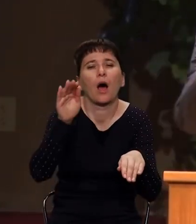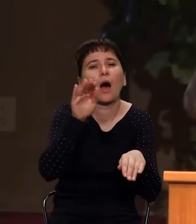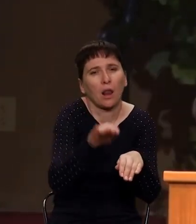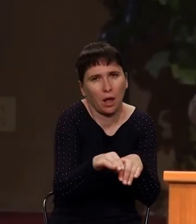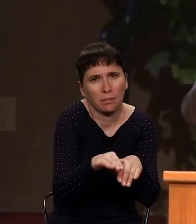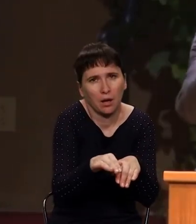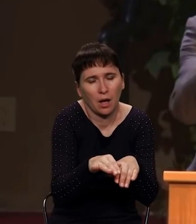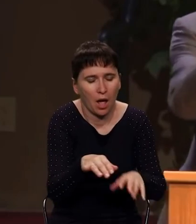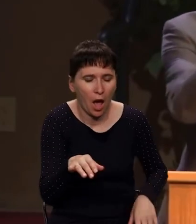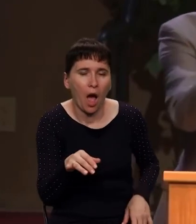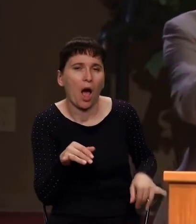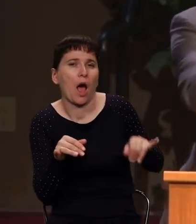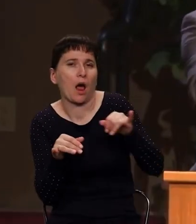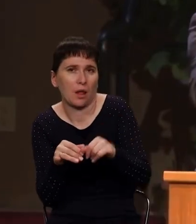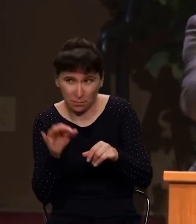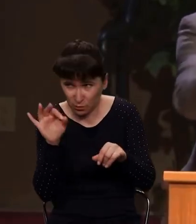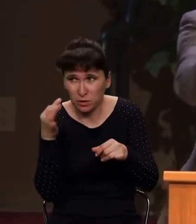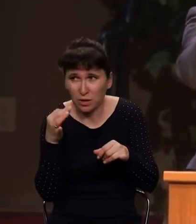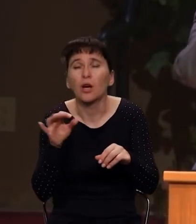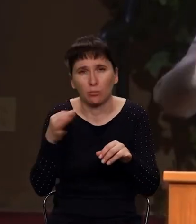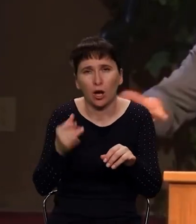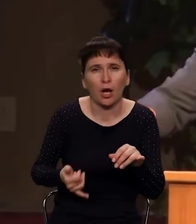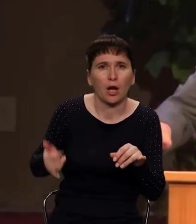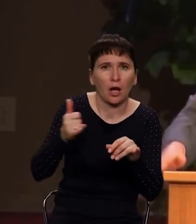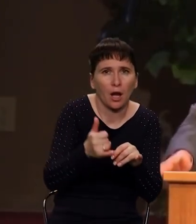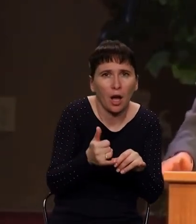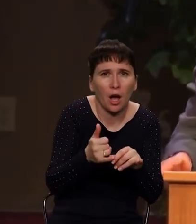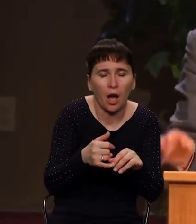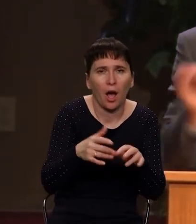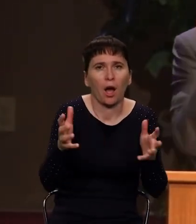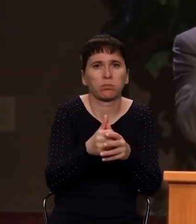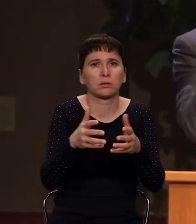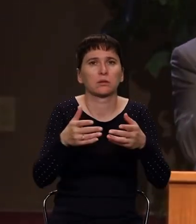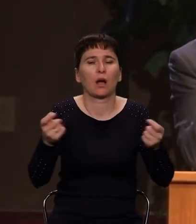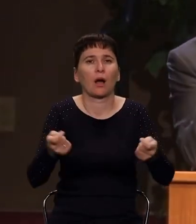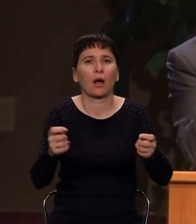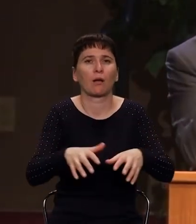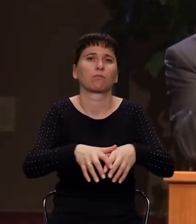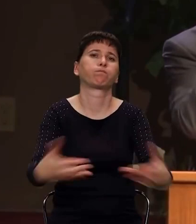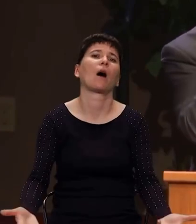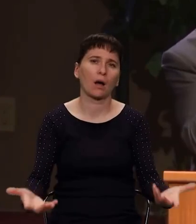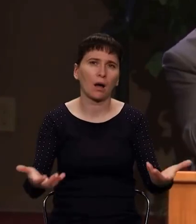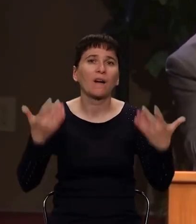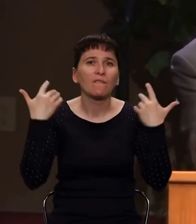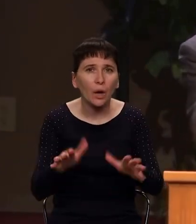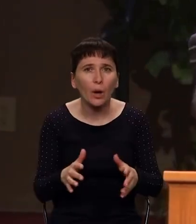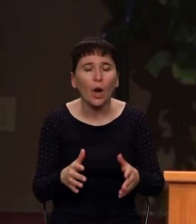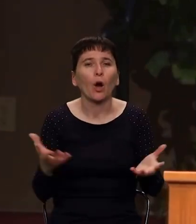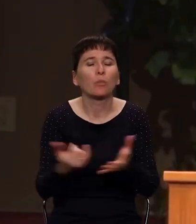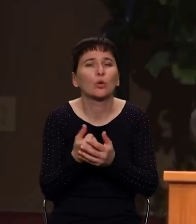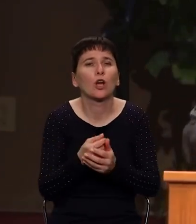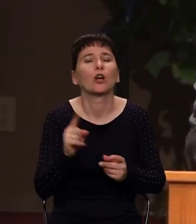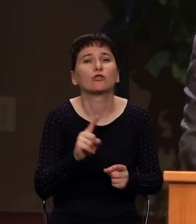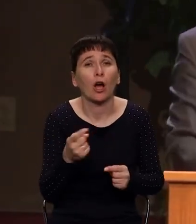концов, когда уселся, эта тварь уселась на эту повозку, эта повозка развалилась. Допустить что-нибудь мелкое,